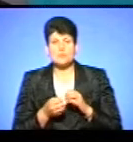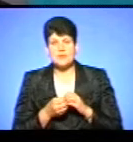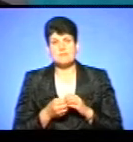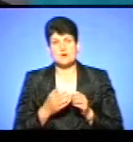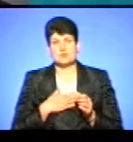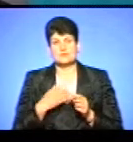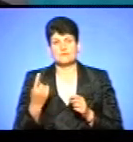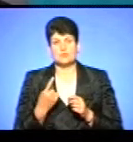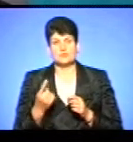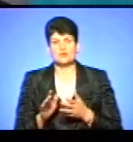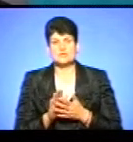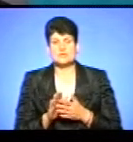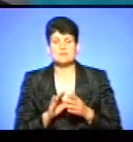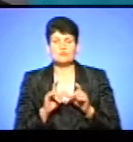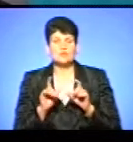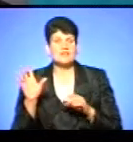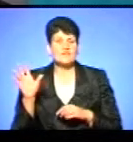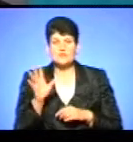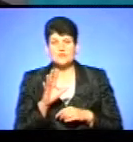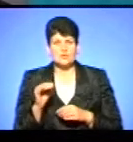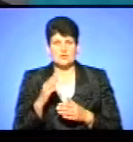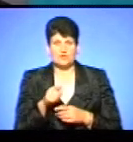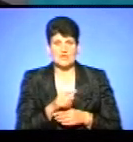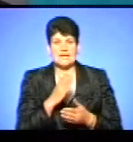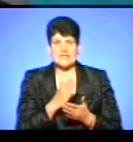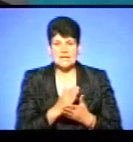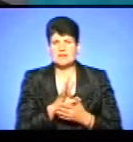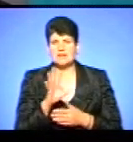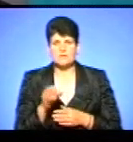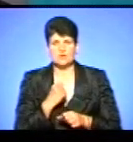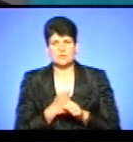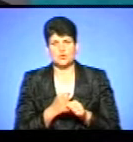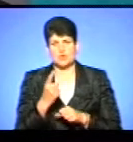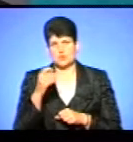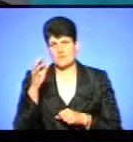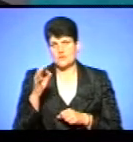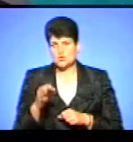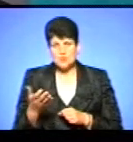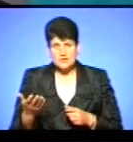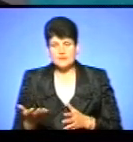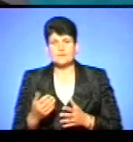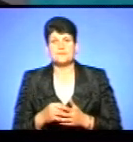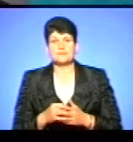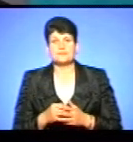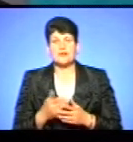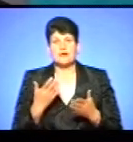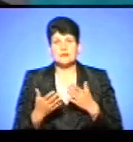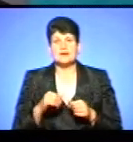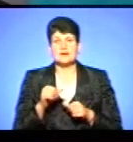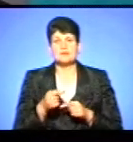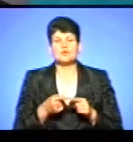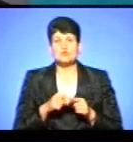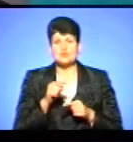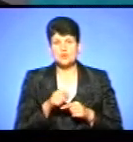області з очисними спорудами, тому що не всі, не всюди вони є, і не всюди вони працюють на 100% так, як би мали працювати. Але окрім цього,